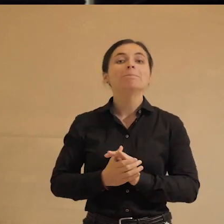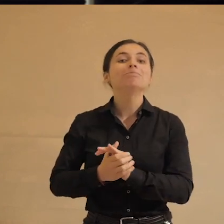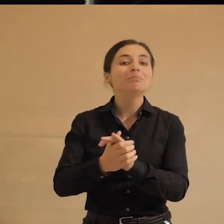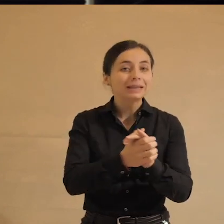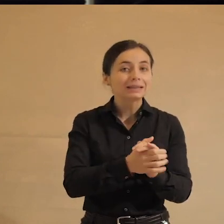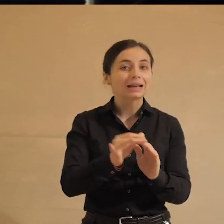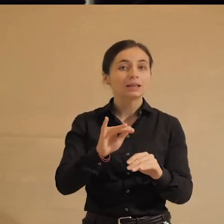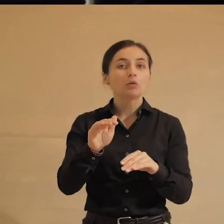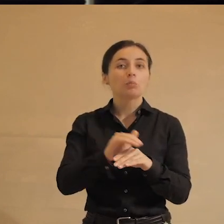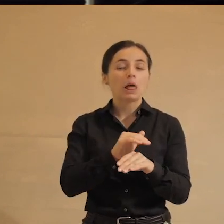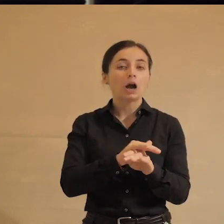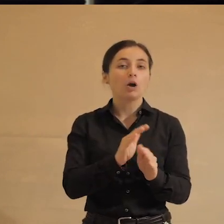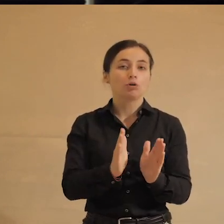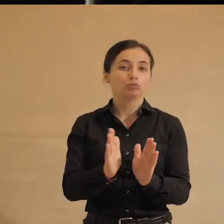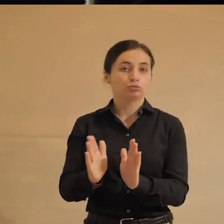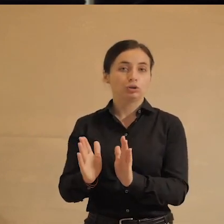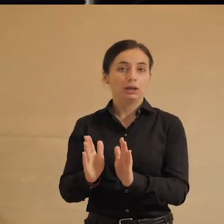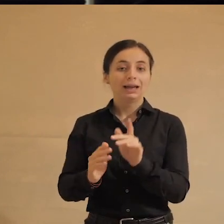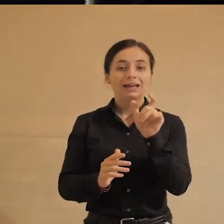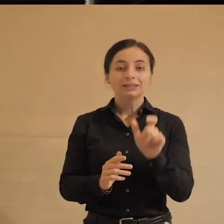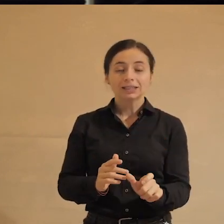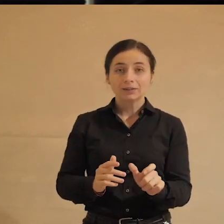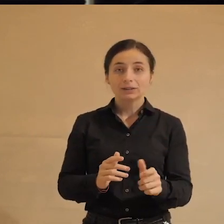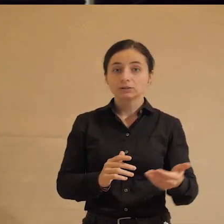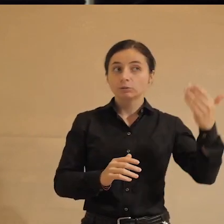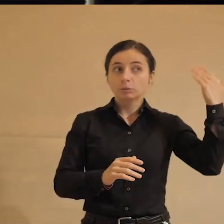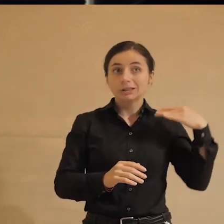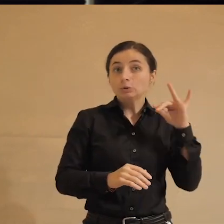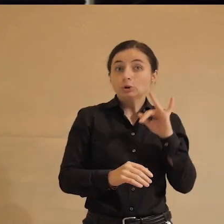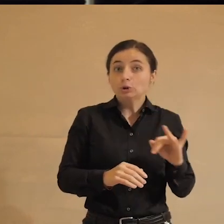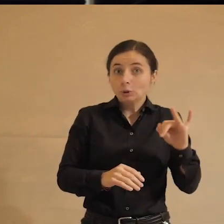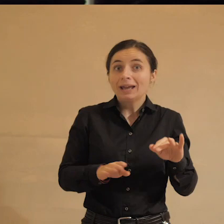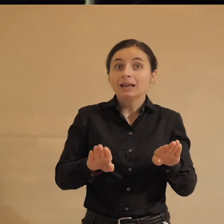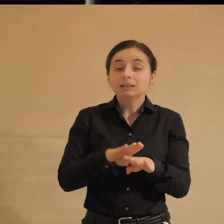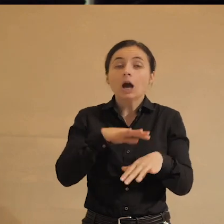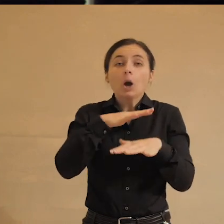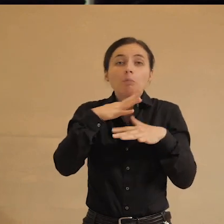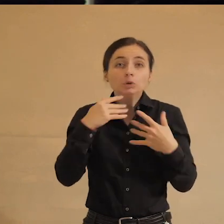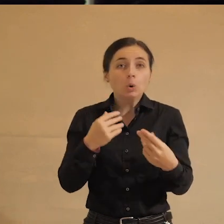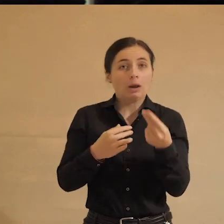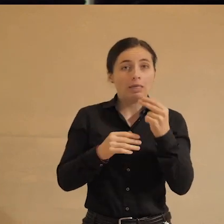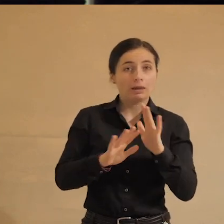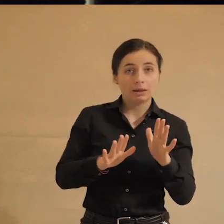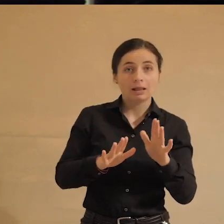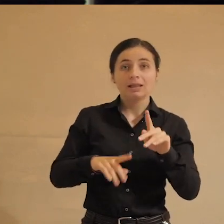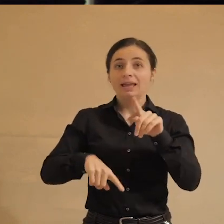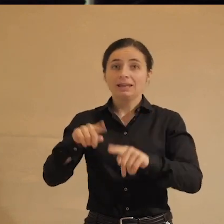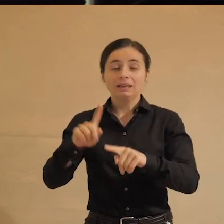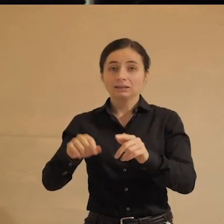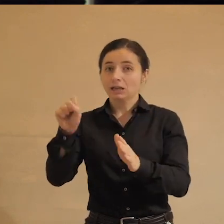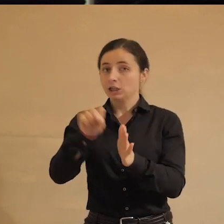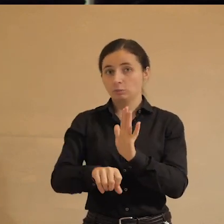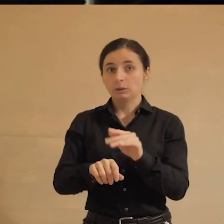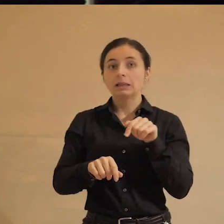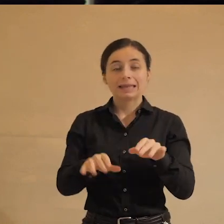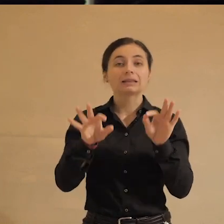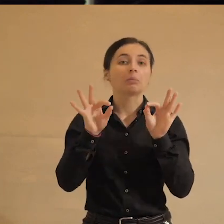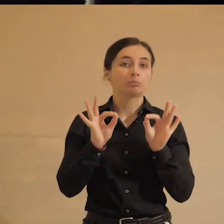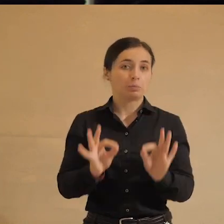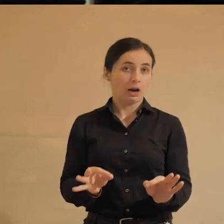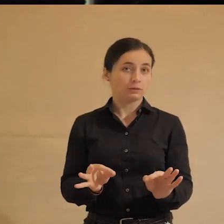и благополучия. Человечество никогда в свою предыдущую историю так много не ело и так редко не убивало. Это правда.